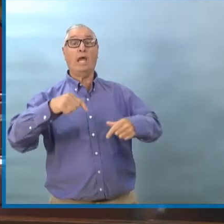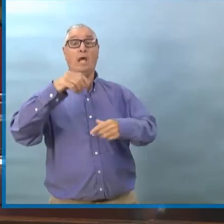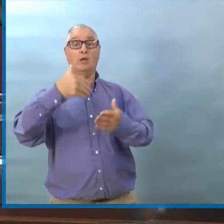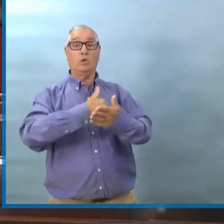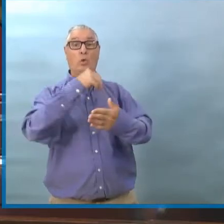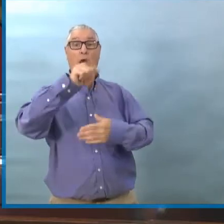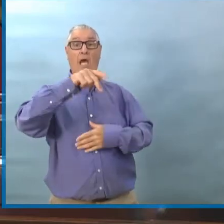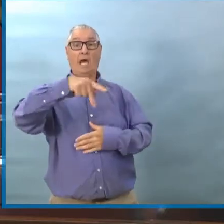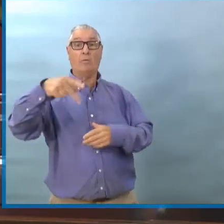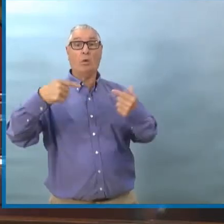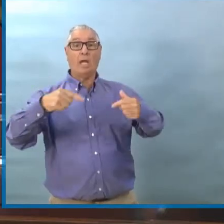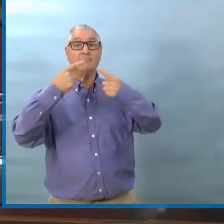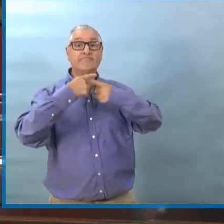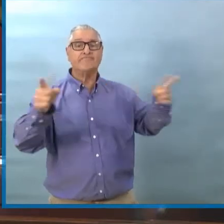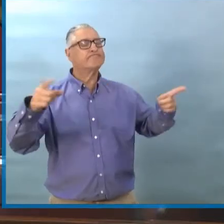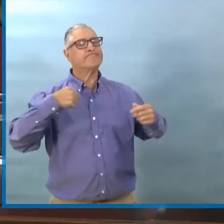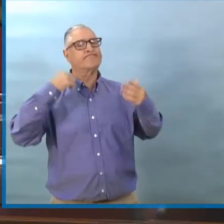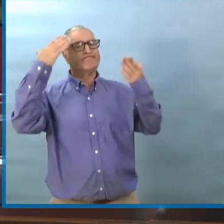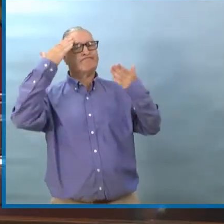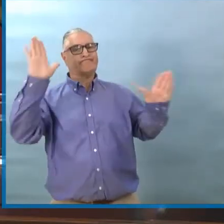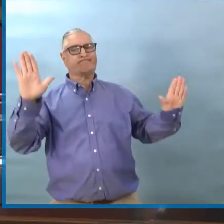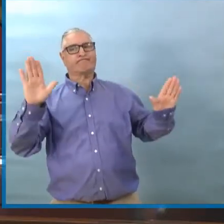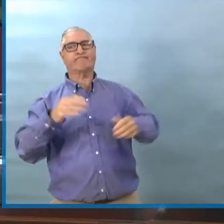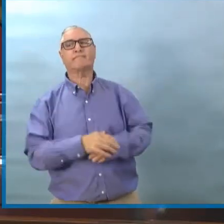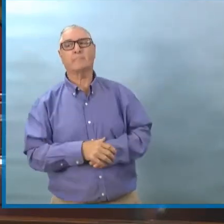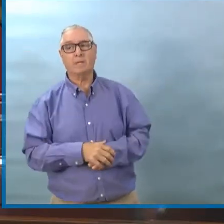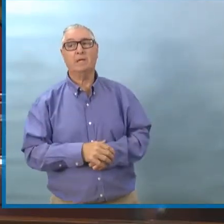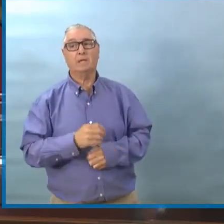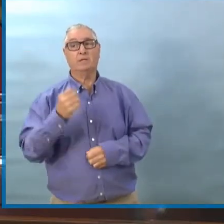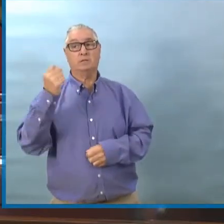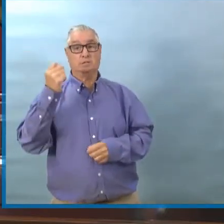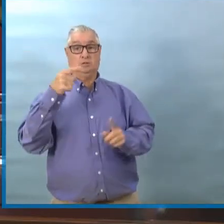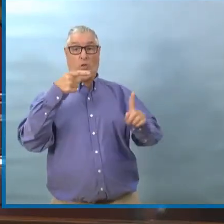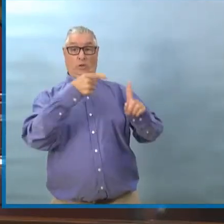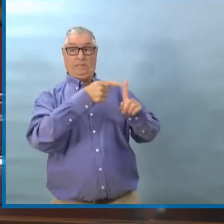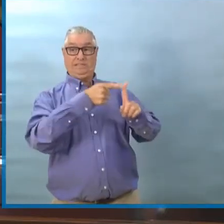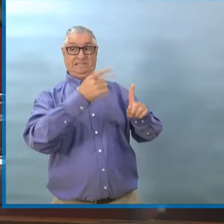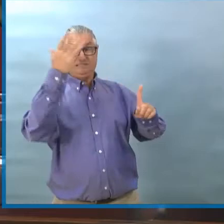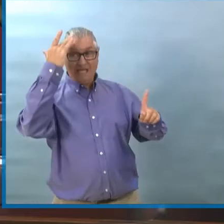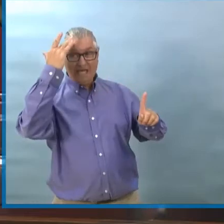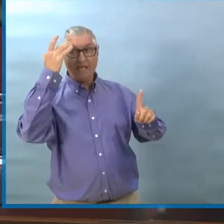Ce n'est pas que pour la COVID-19, c'est aussi pour d'autres maladies.